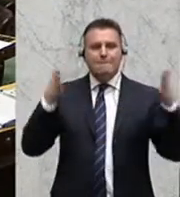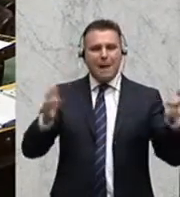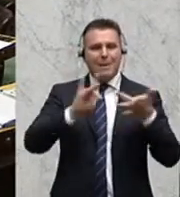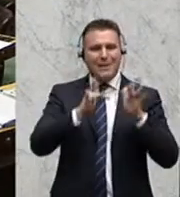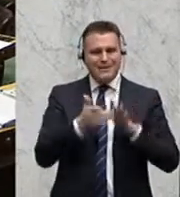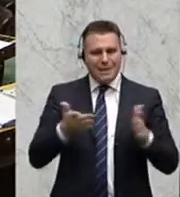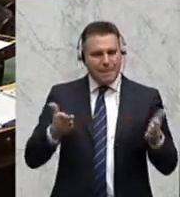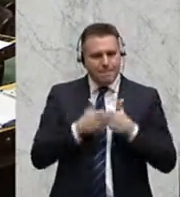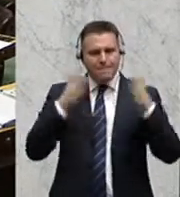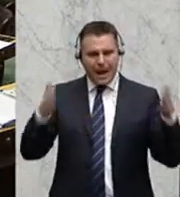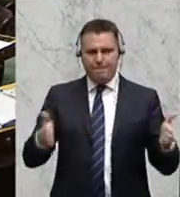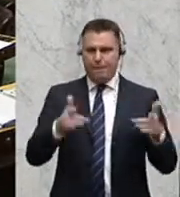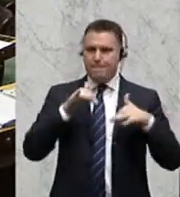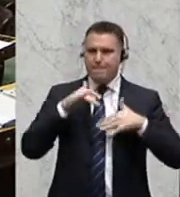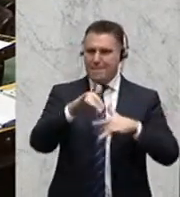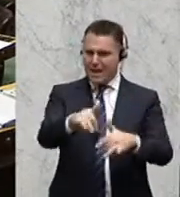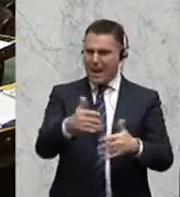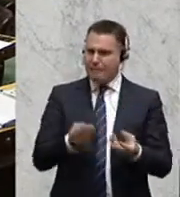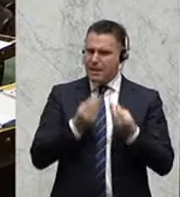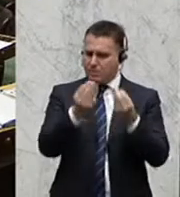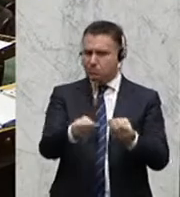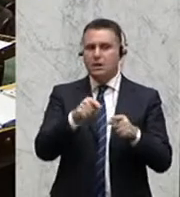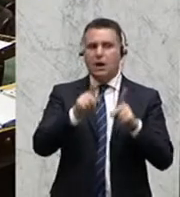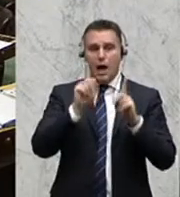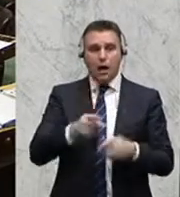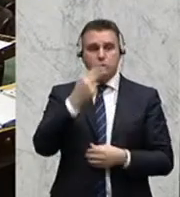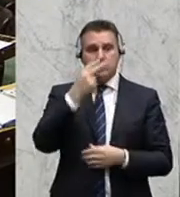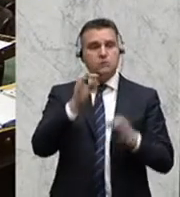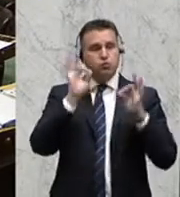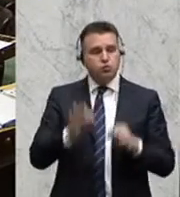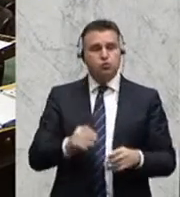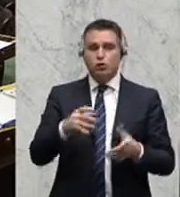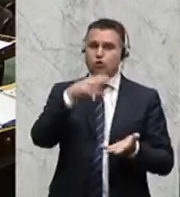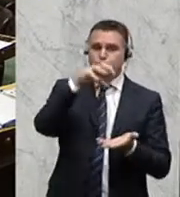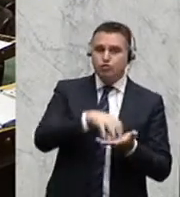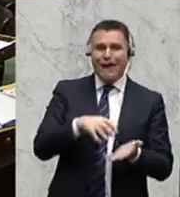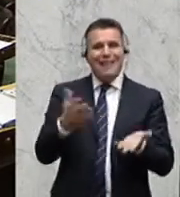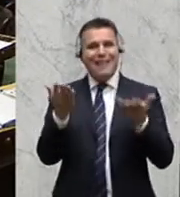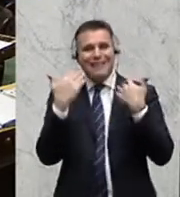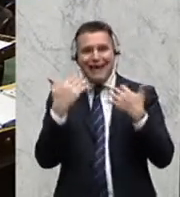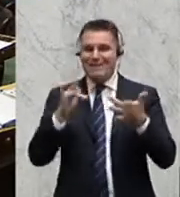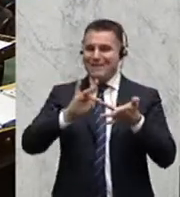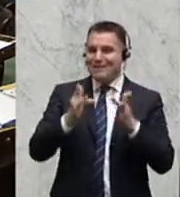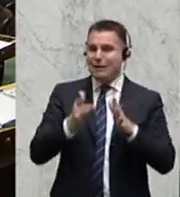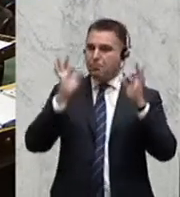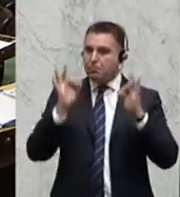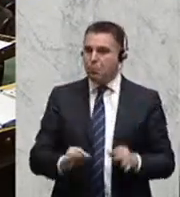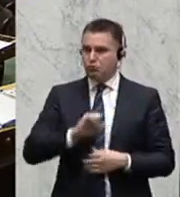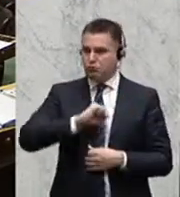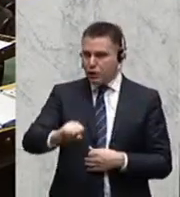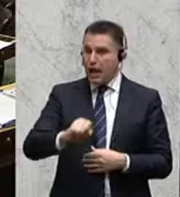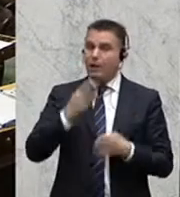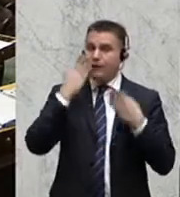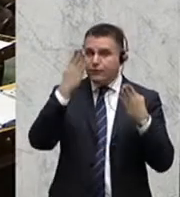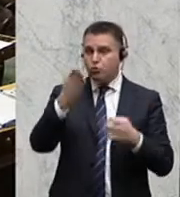des Breitbandausbaus. Diese Breitbandmilliarde wird dafür sorgen, dass es auch eine Chancengerechtigkeit zwischen Stadt und Land gibt. Das sind ganz wichtige Weichenstellungen für die